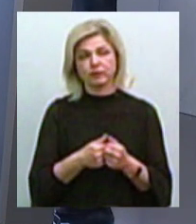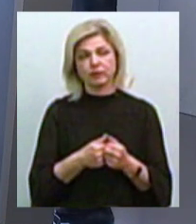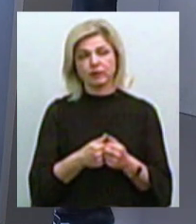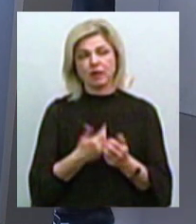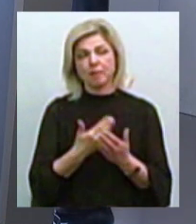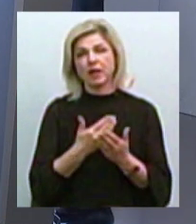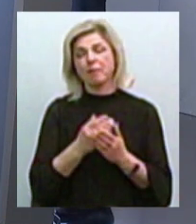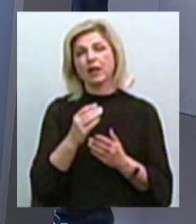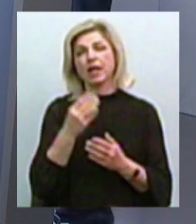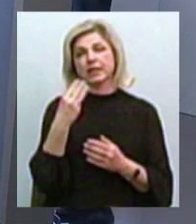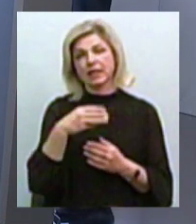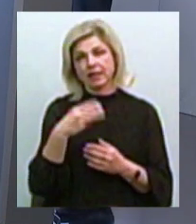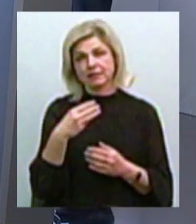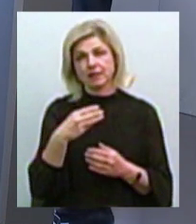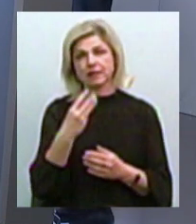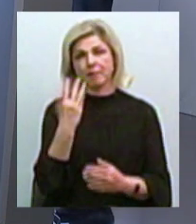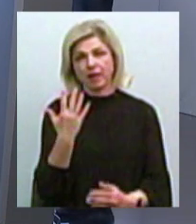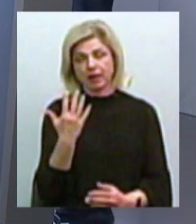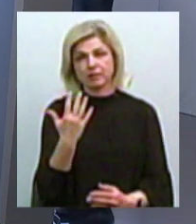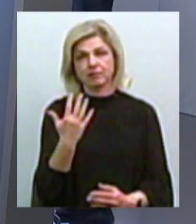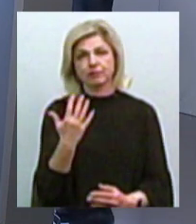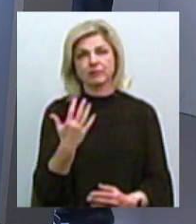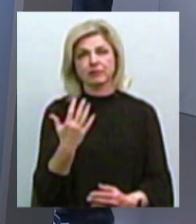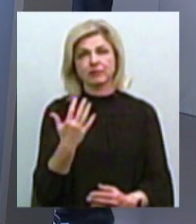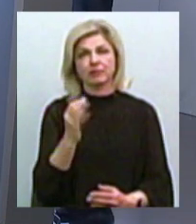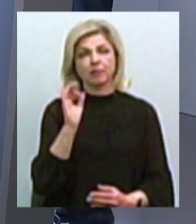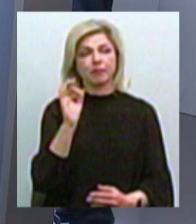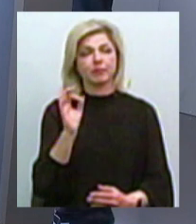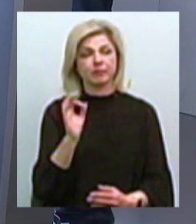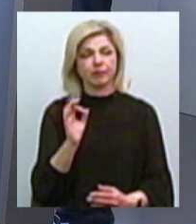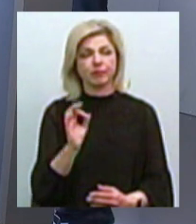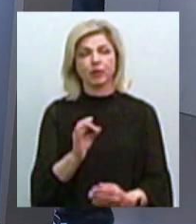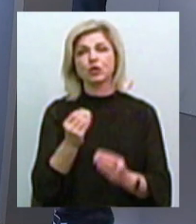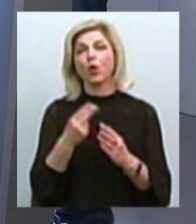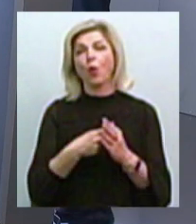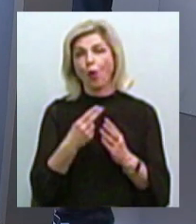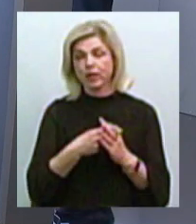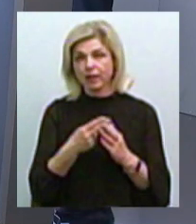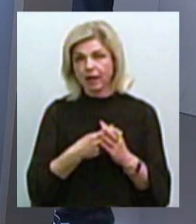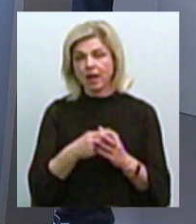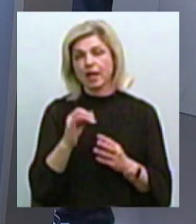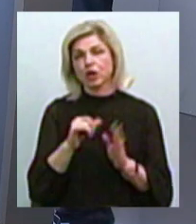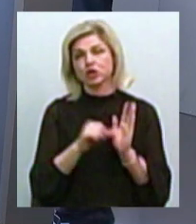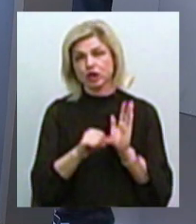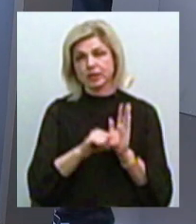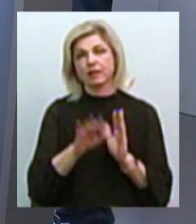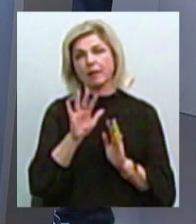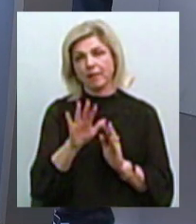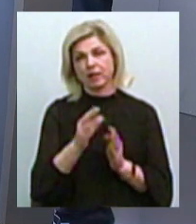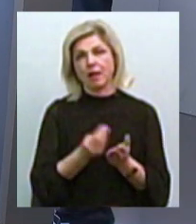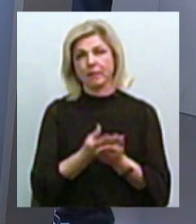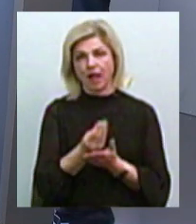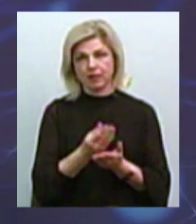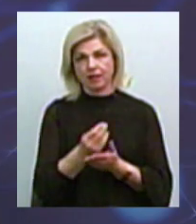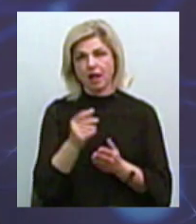соотношення 35 льготних пасажирів і 65 платних